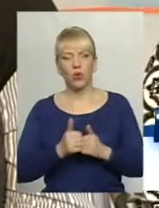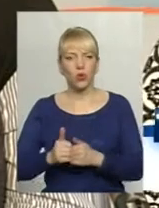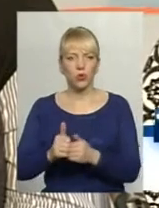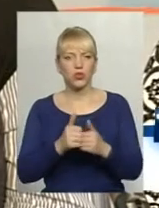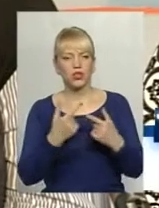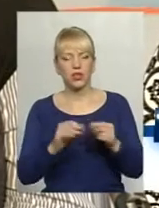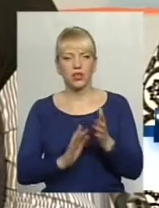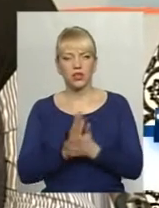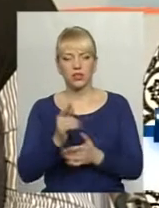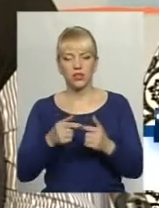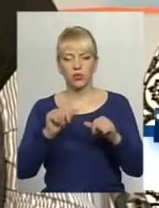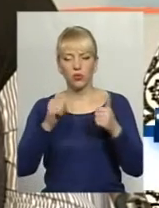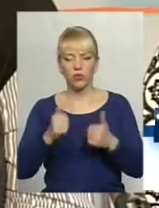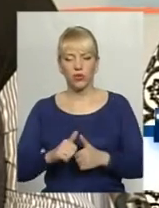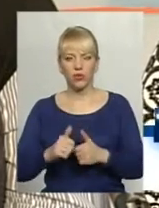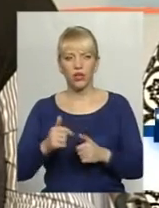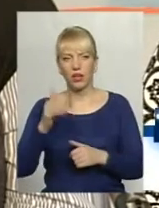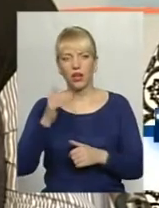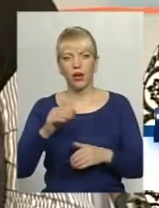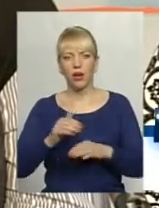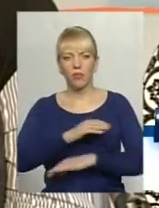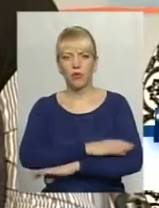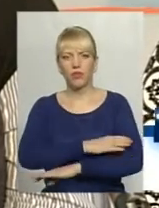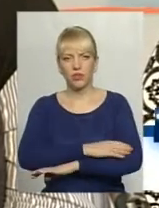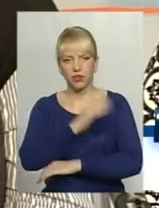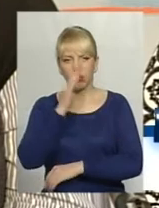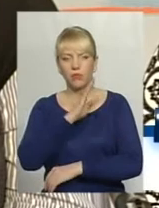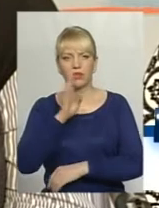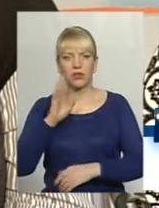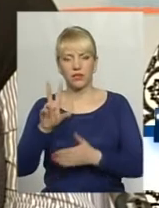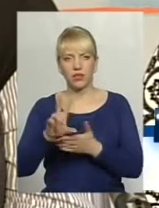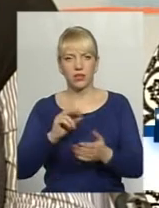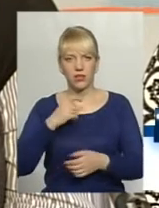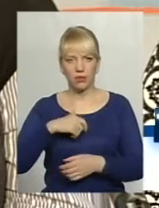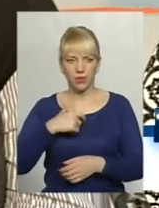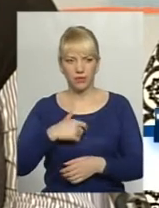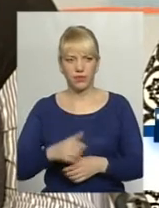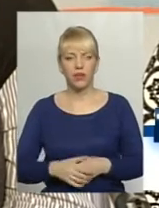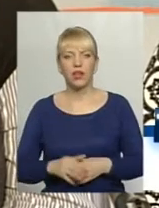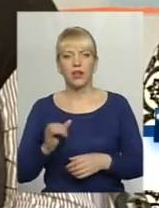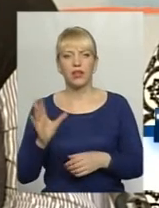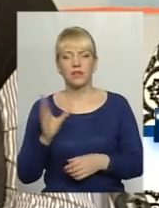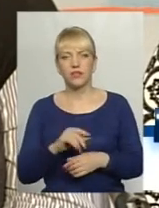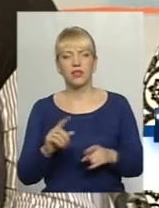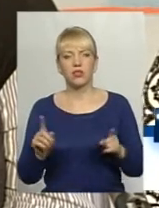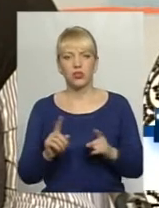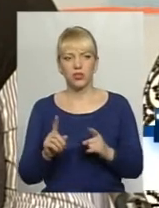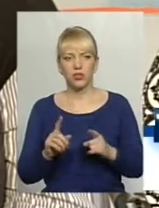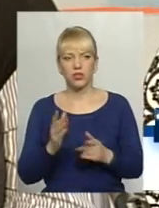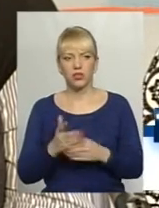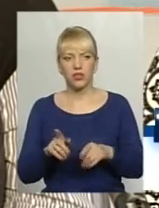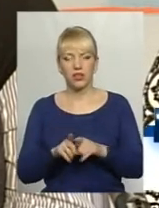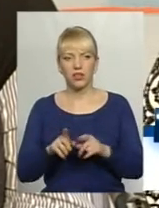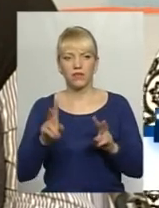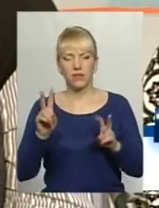І ту модель поведінки своїх батьків, вона засвоює, вона переймає на себе. І все, що є такий вираз,